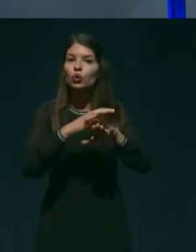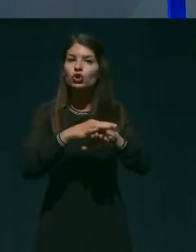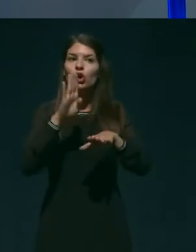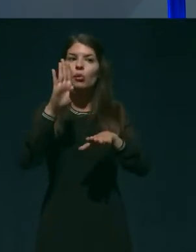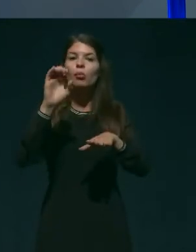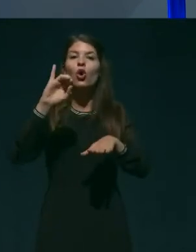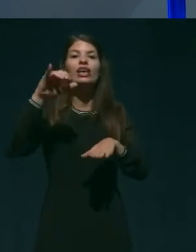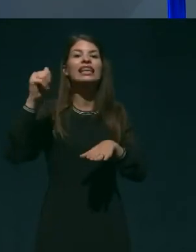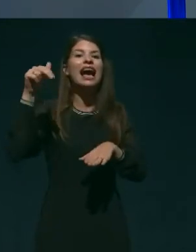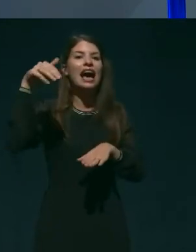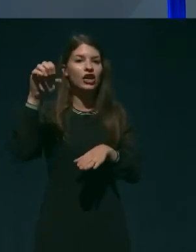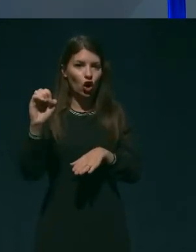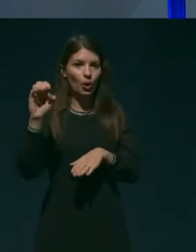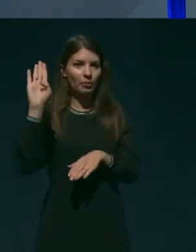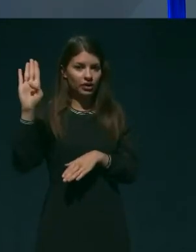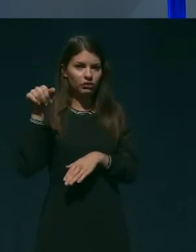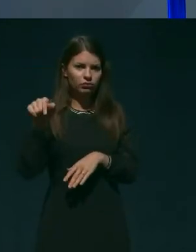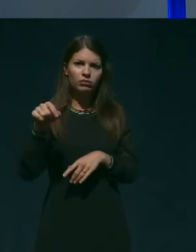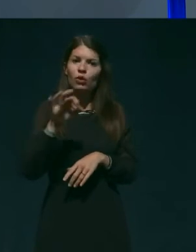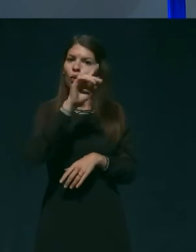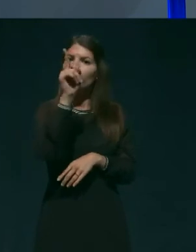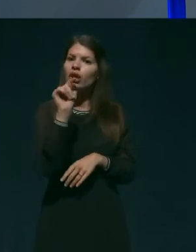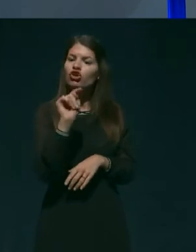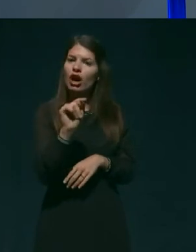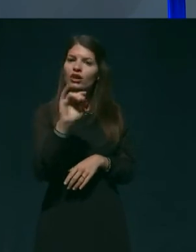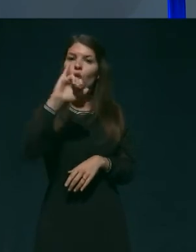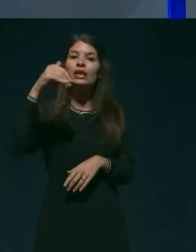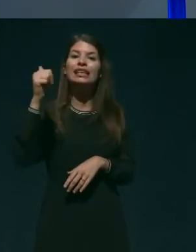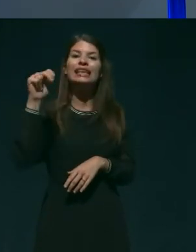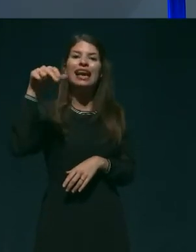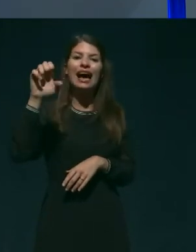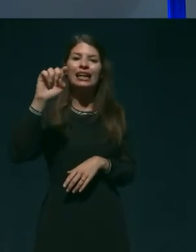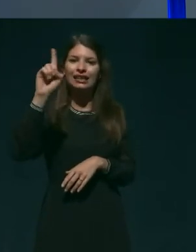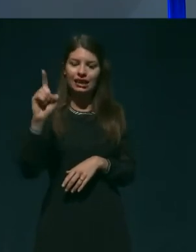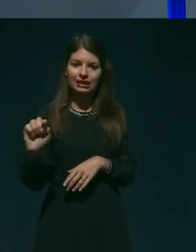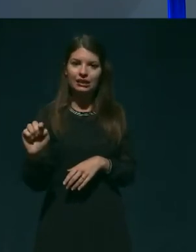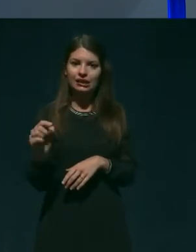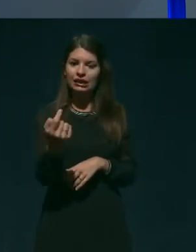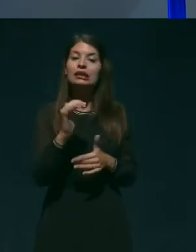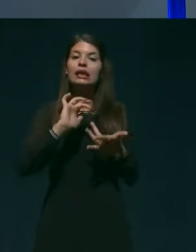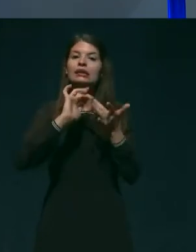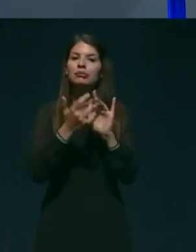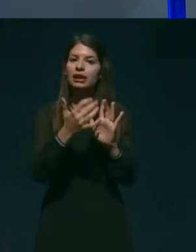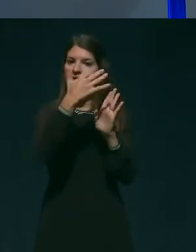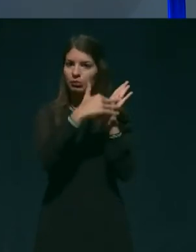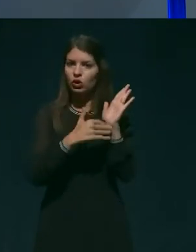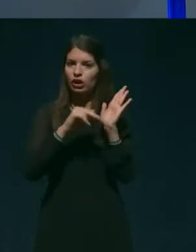zastavlja Janez Zalaznik, novinna razpletnega portala Žurnal 24.